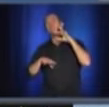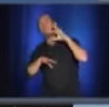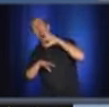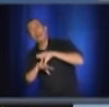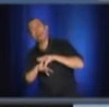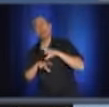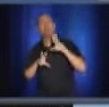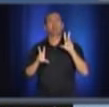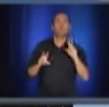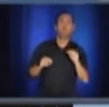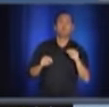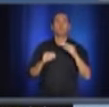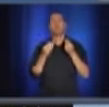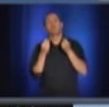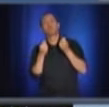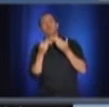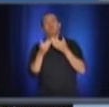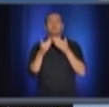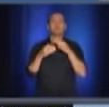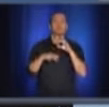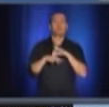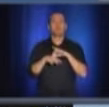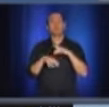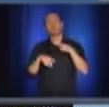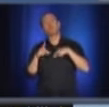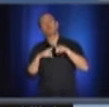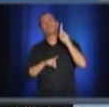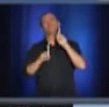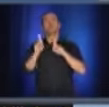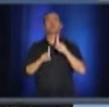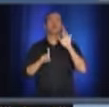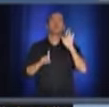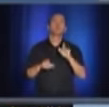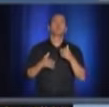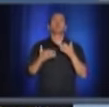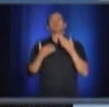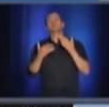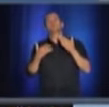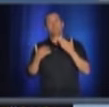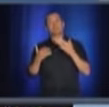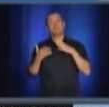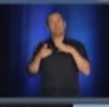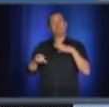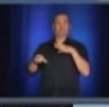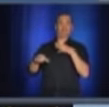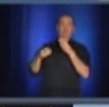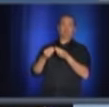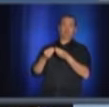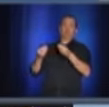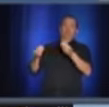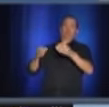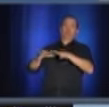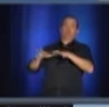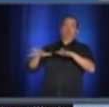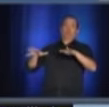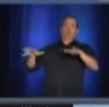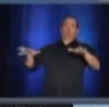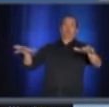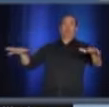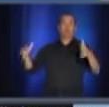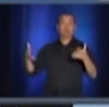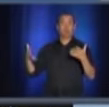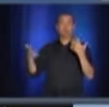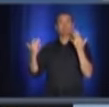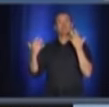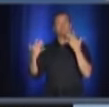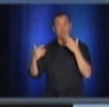ça, ça génère, là, des cas, puis des cas. Puis c'est là qu'on va se retrouver avec des 150, 160, 180, 200. Fait que